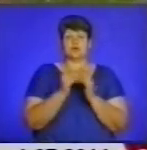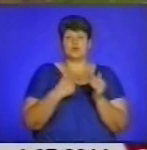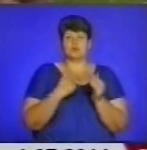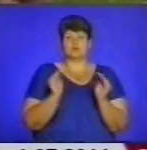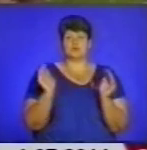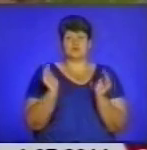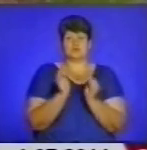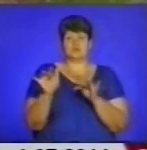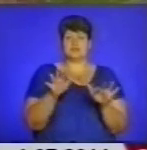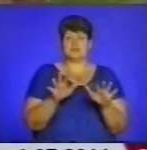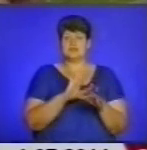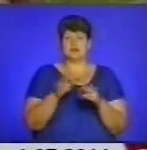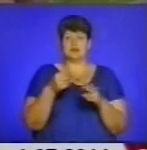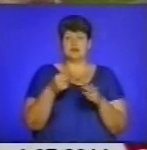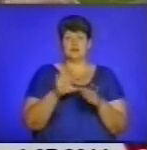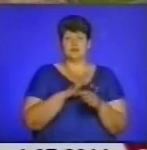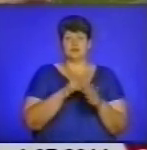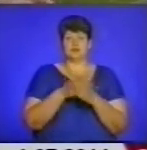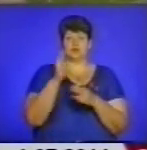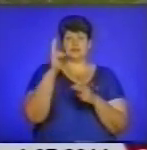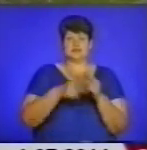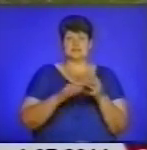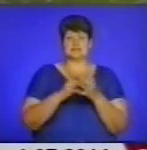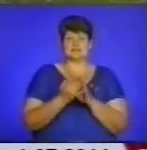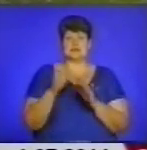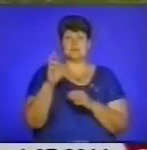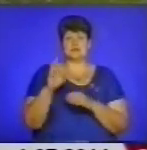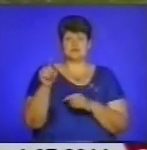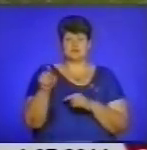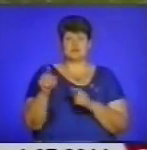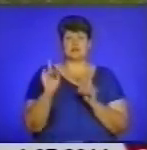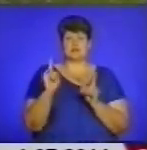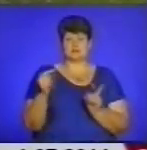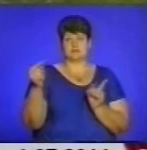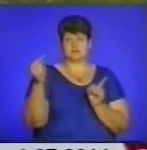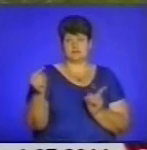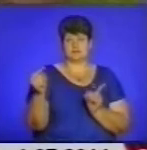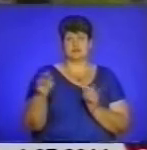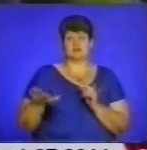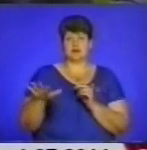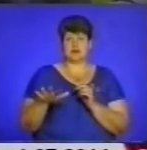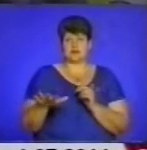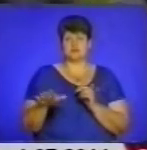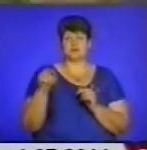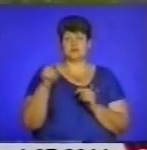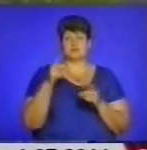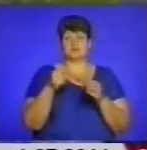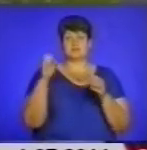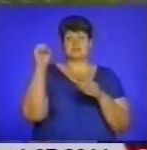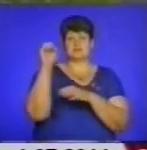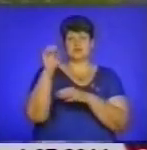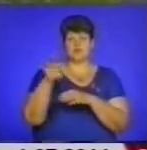щоб він не діяв до кінця села Березовиця, а іменно на дільній ділянці, щоб він з цієї сторони, тут, допустим, від світофора,